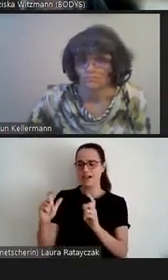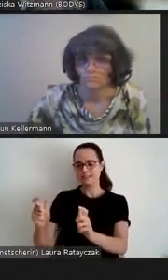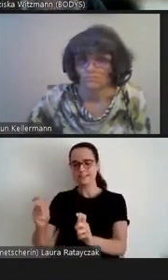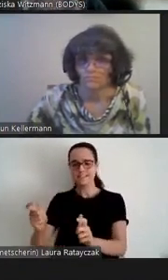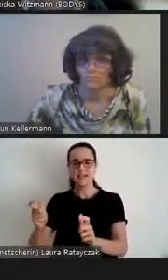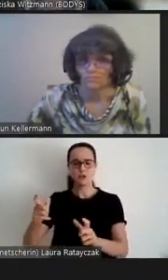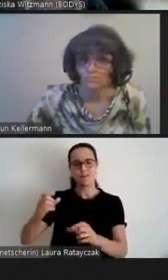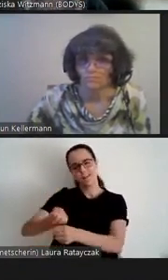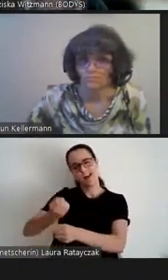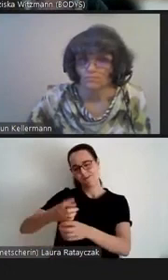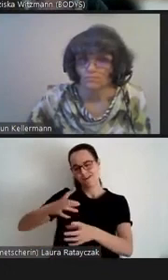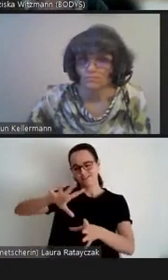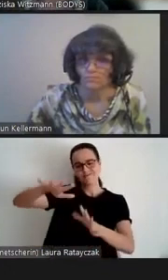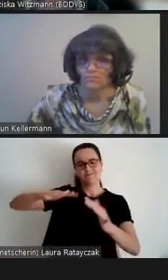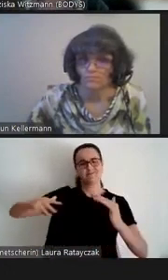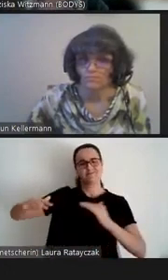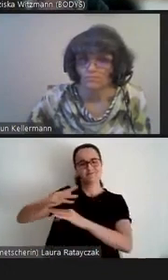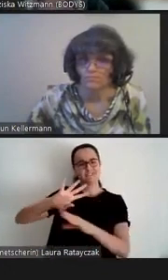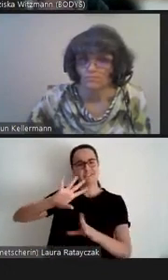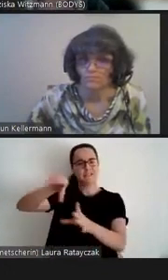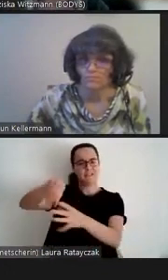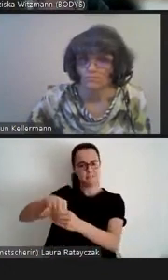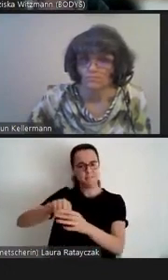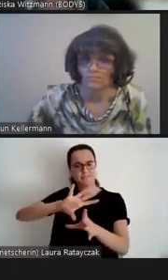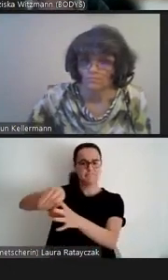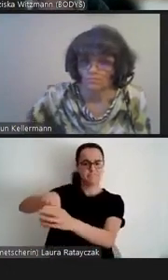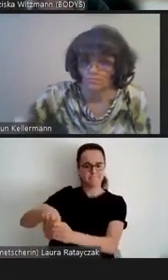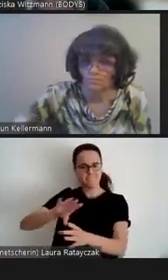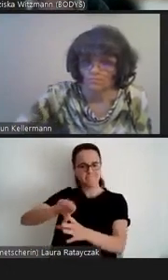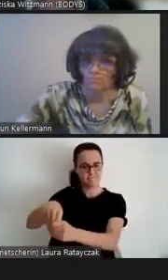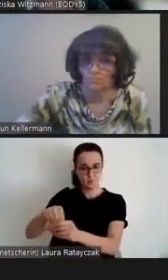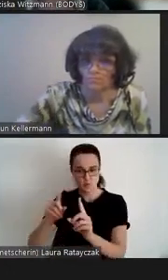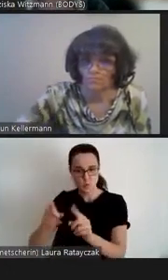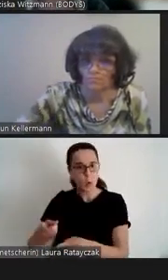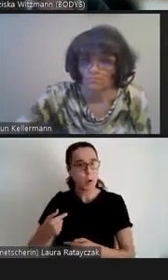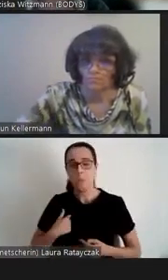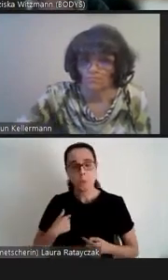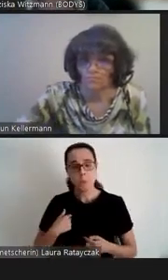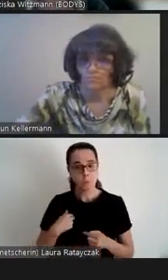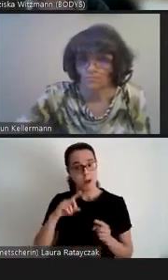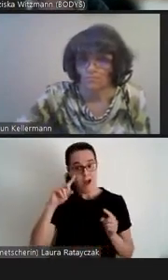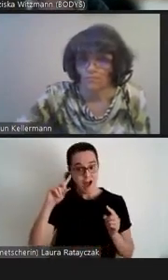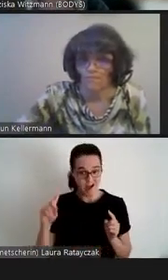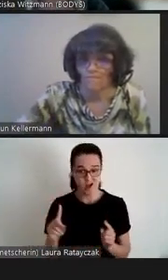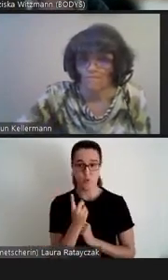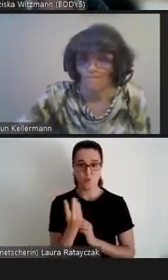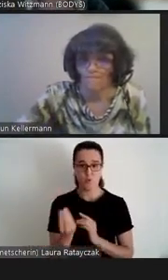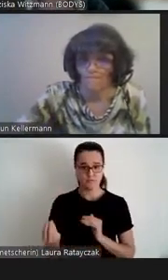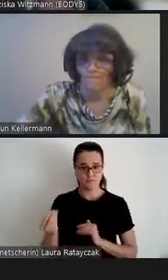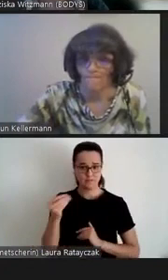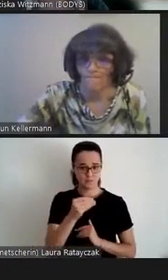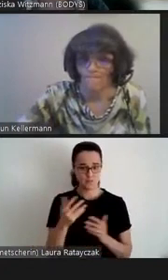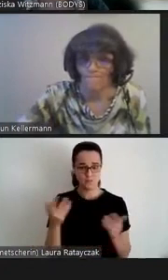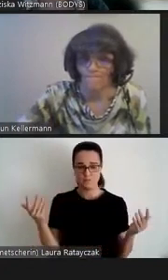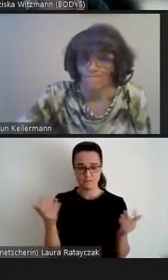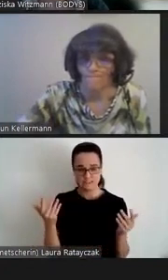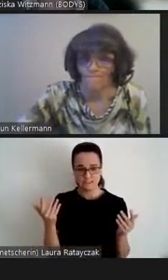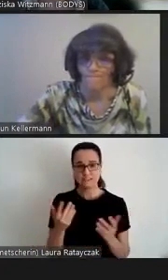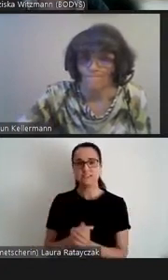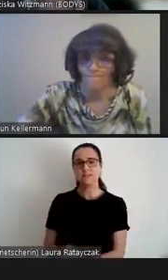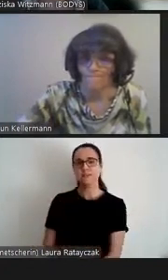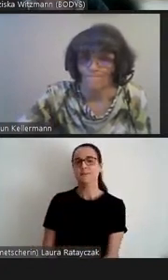Arbeitszusammenhänge zu integrieren, sondern, dass Hans Mürz in einer